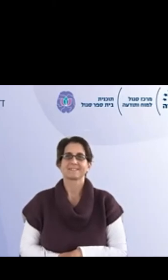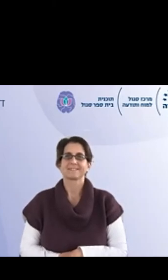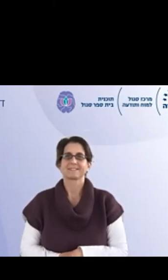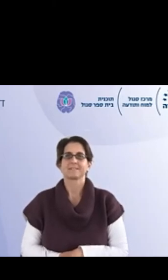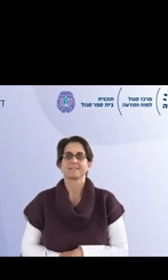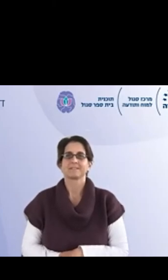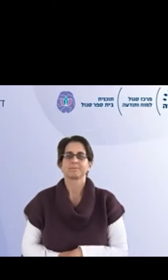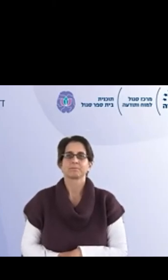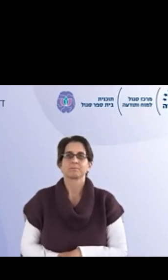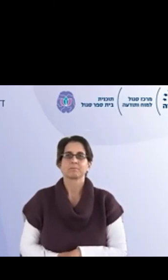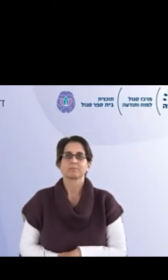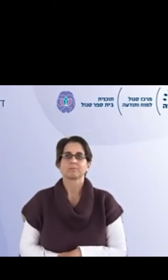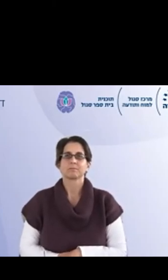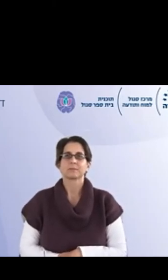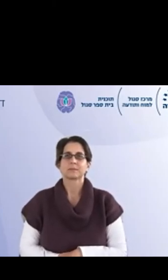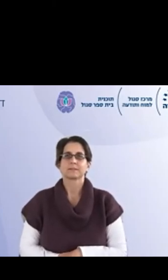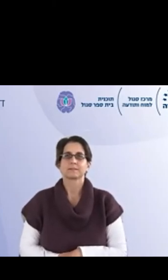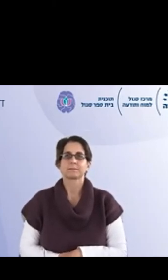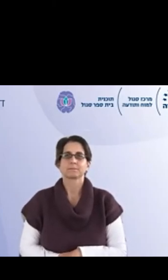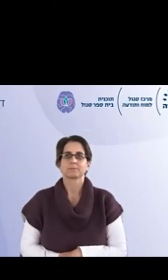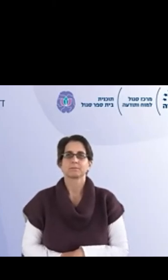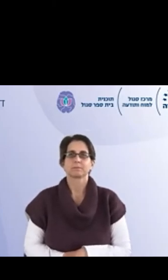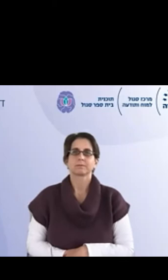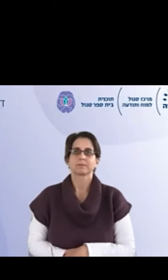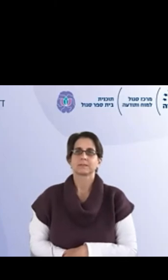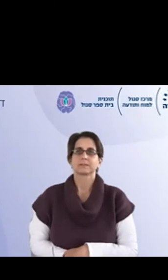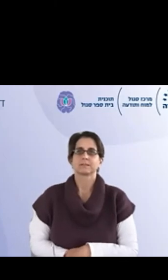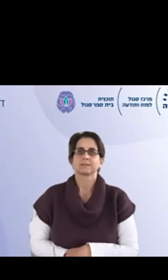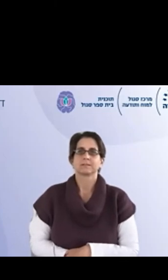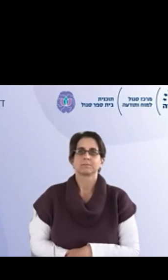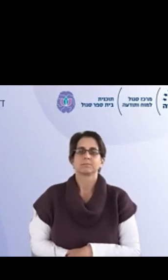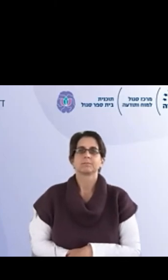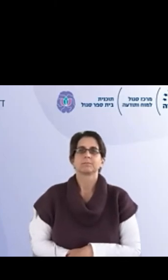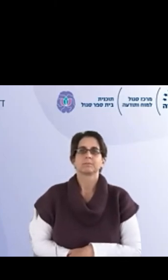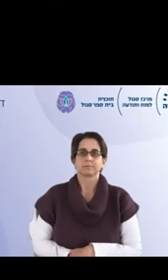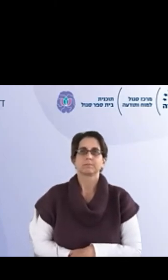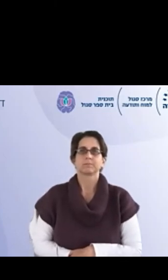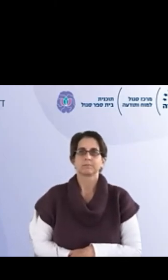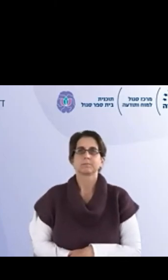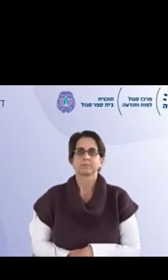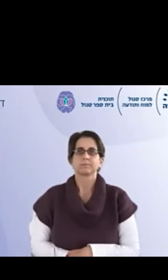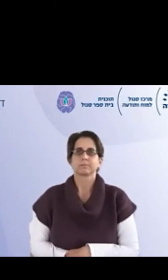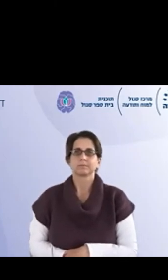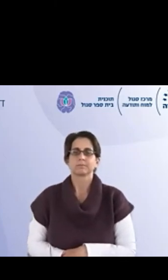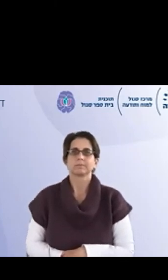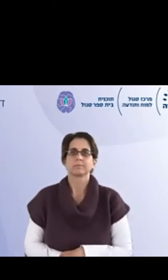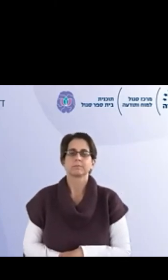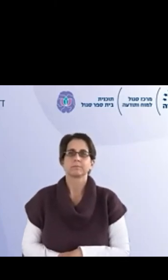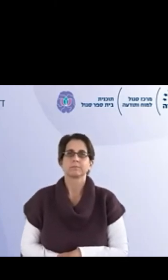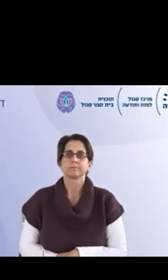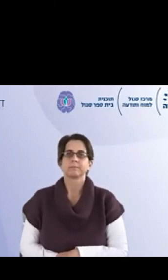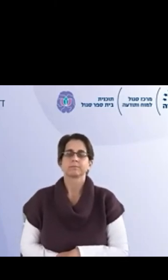הרנדגן, הבננו שבעצם הריצה, הריצה של בית הספר, של המורים, של התלמידים,